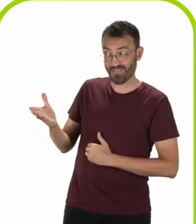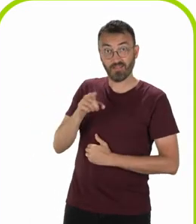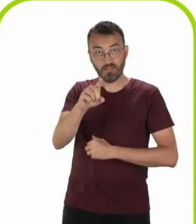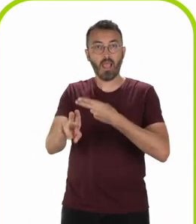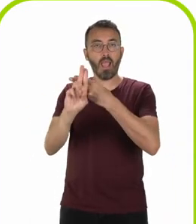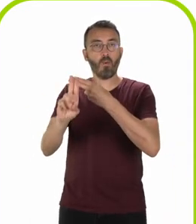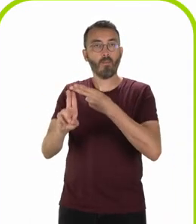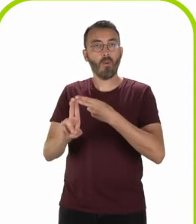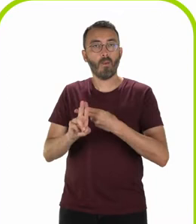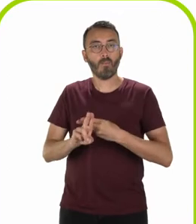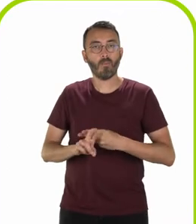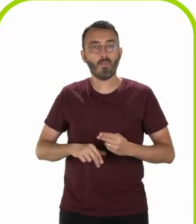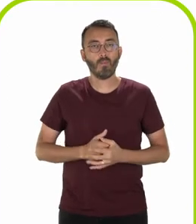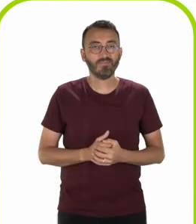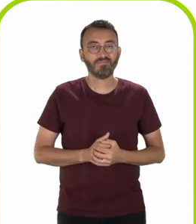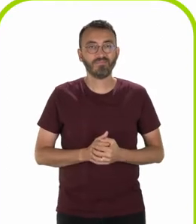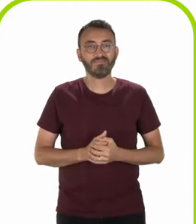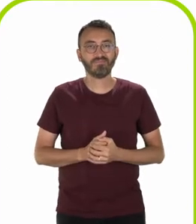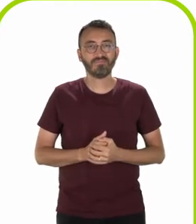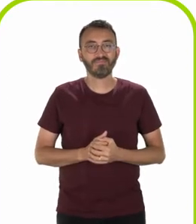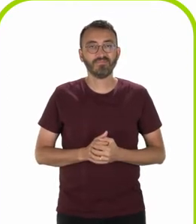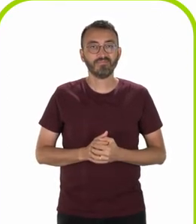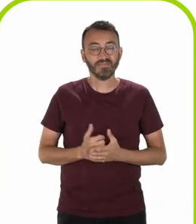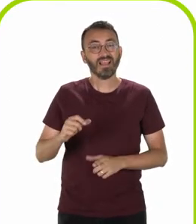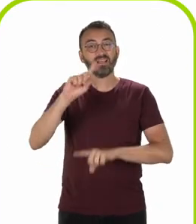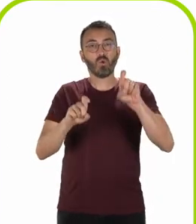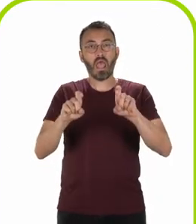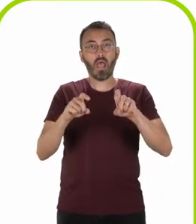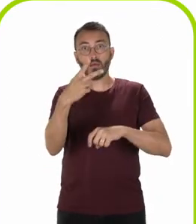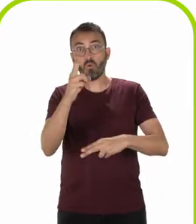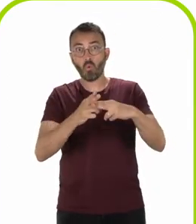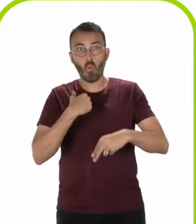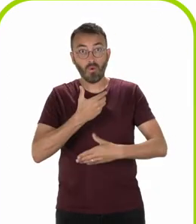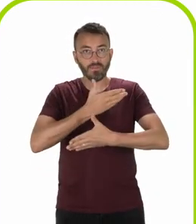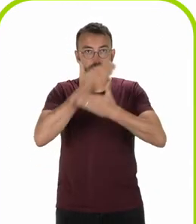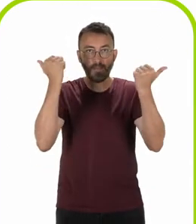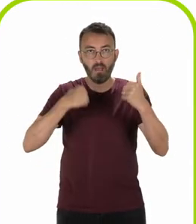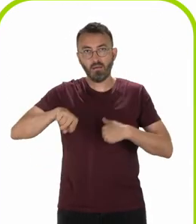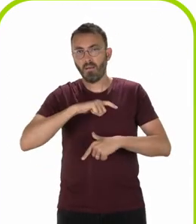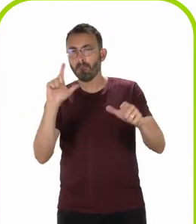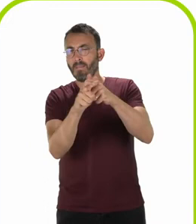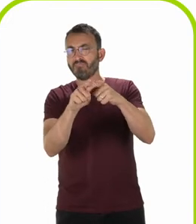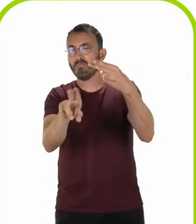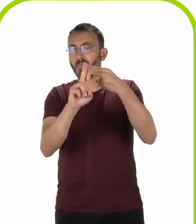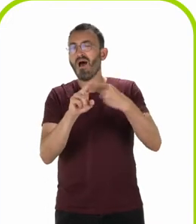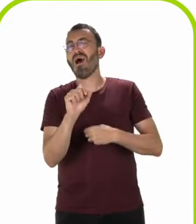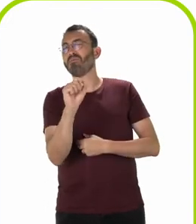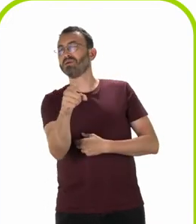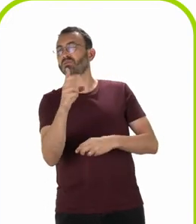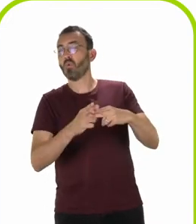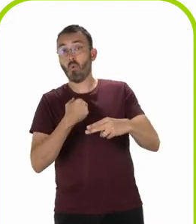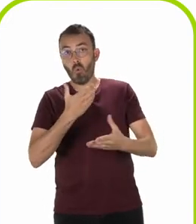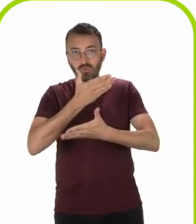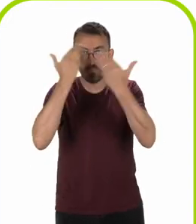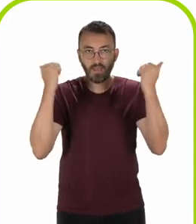mamdph-monavis.fr Le questionnaire est anonyme. Personne ne saura vous identifier au travers de vos